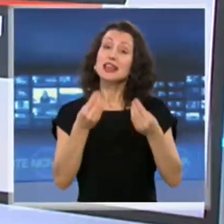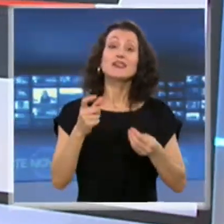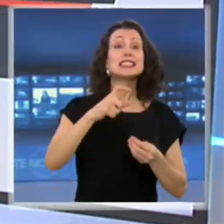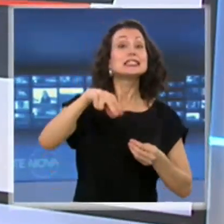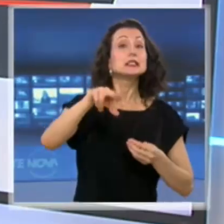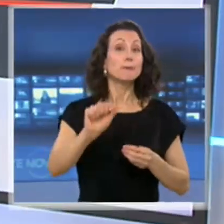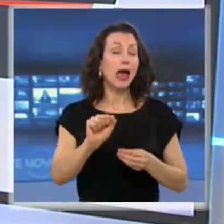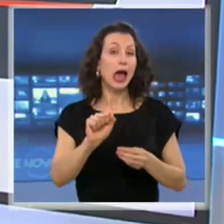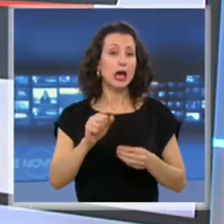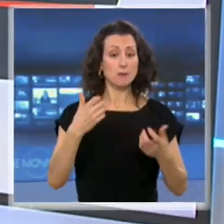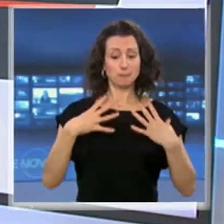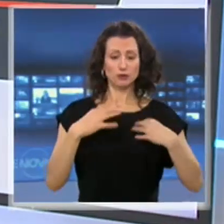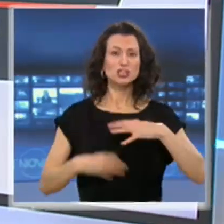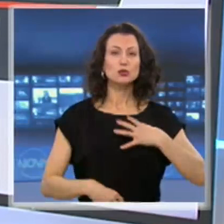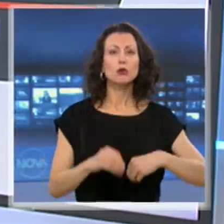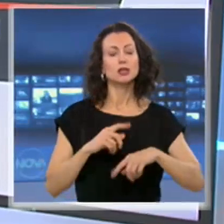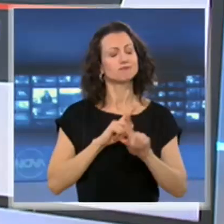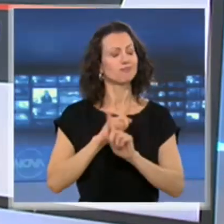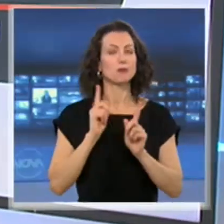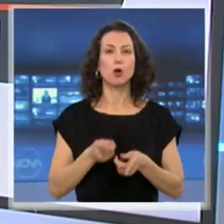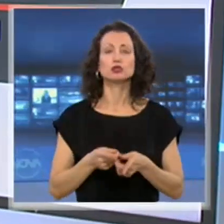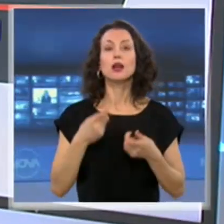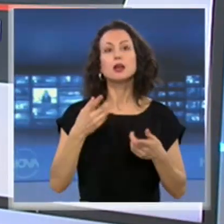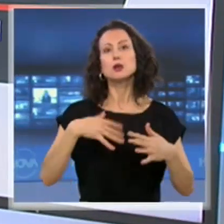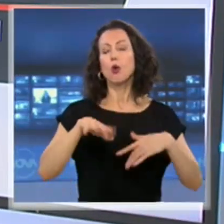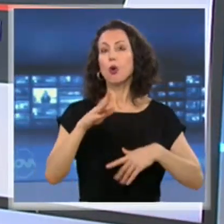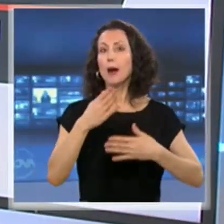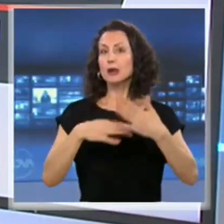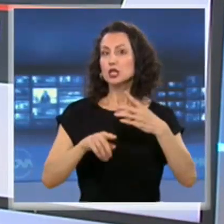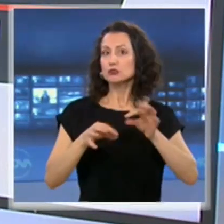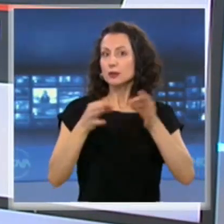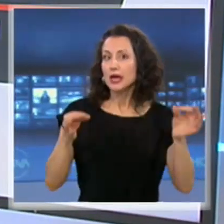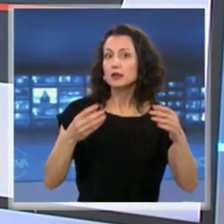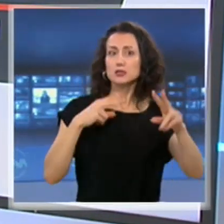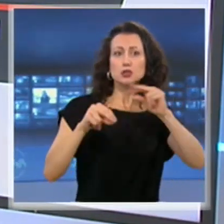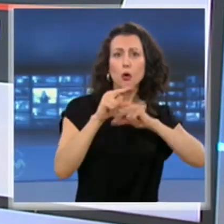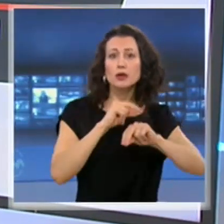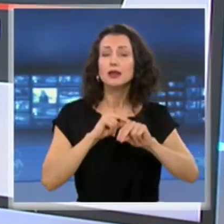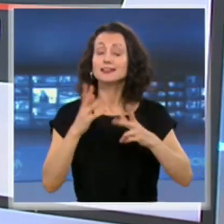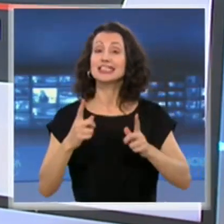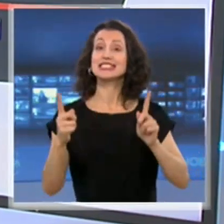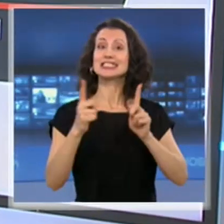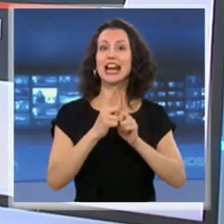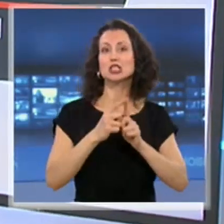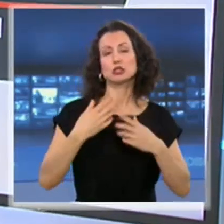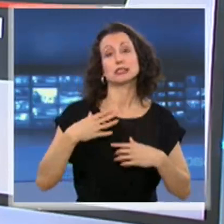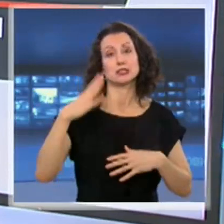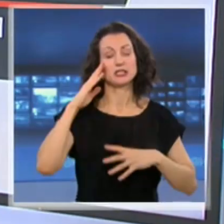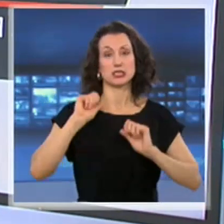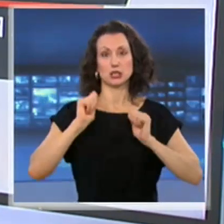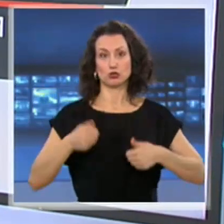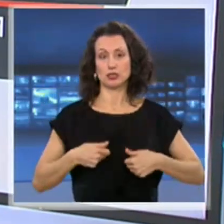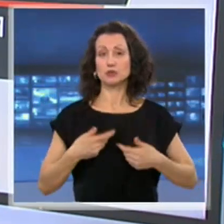Голяма част от тези мерки бяха коментирани днес при среща на министра на туризма Николина Ангелкова с хотелиери и рестонатиори във Варна.